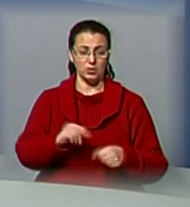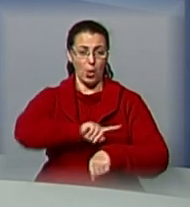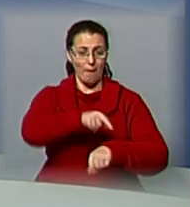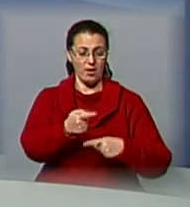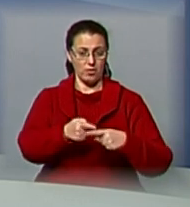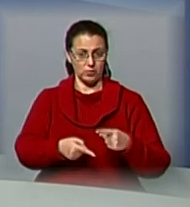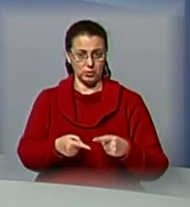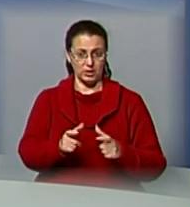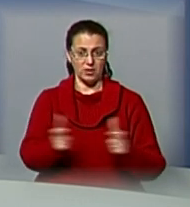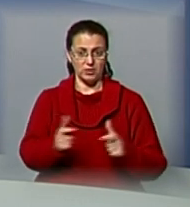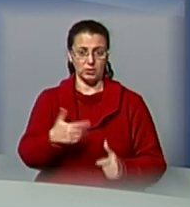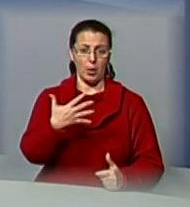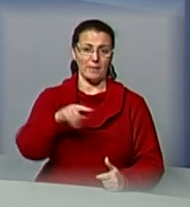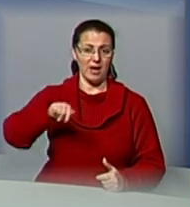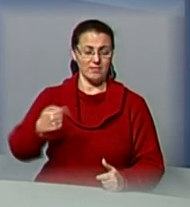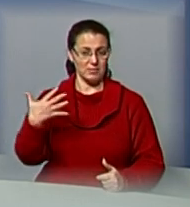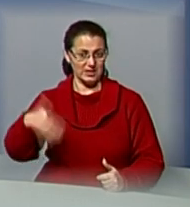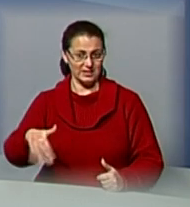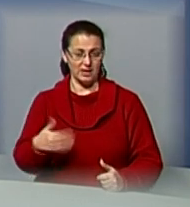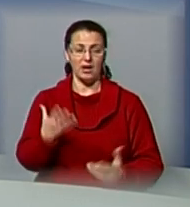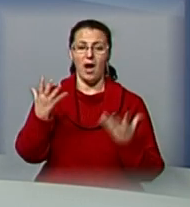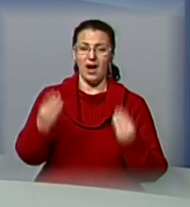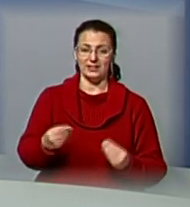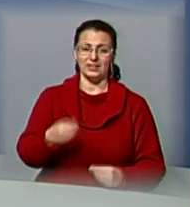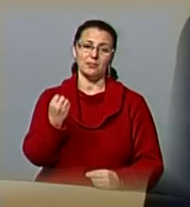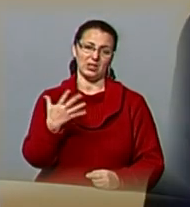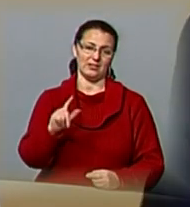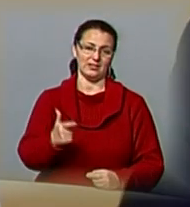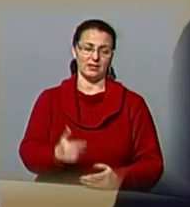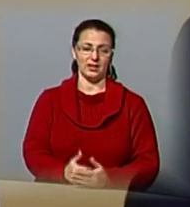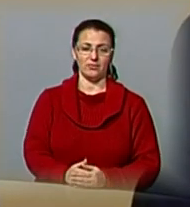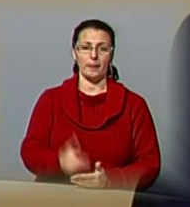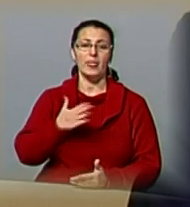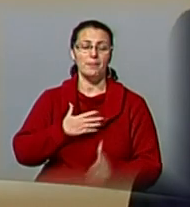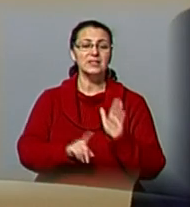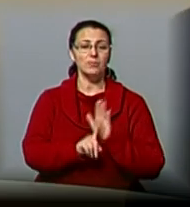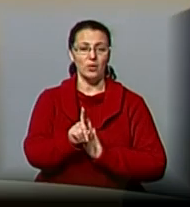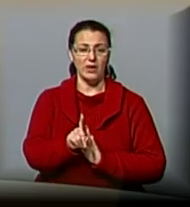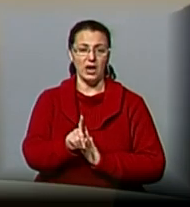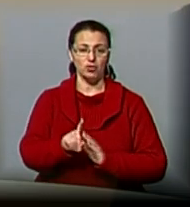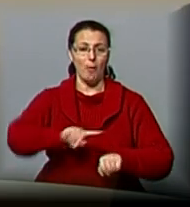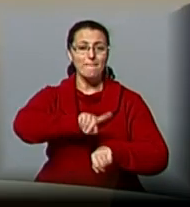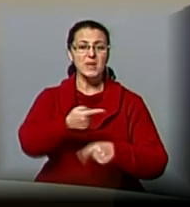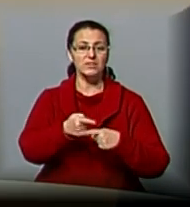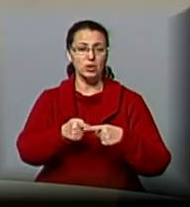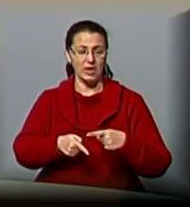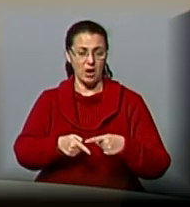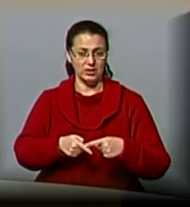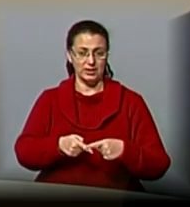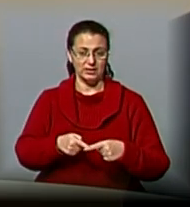годинний 5,50, а денний квиток – 15 гривень. Ми запроваджуємо півтори годинний